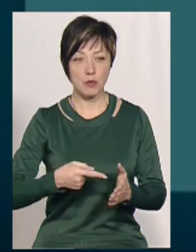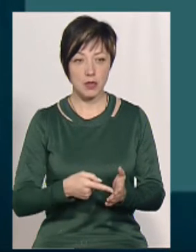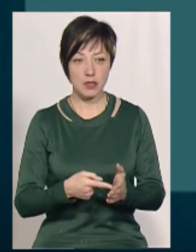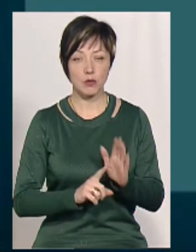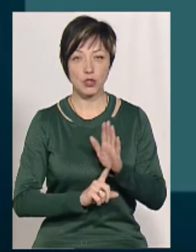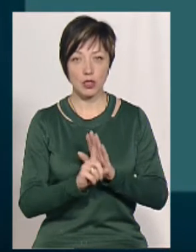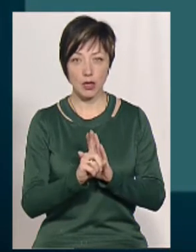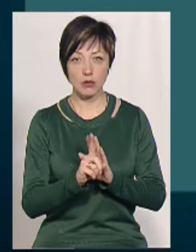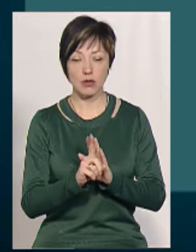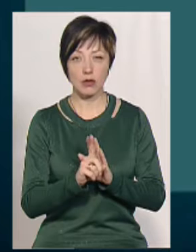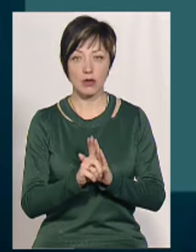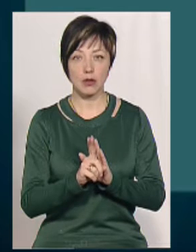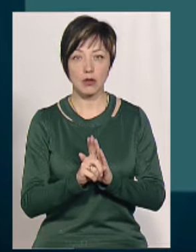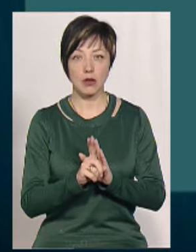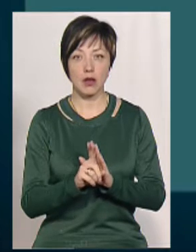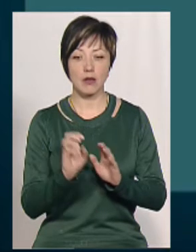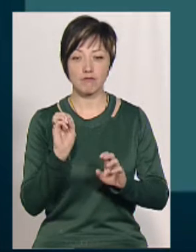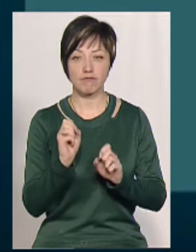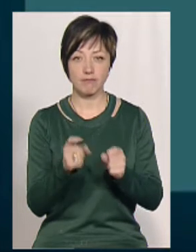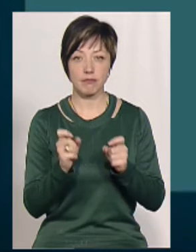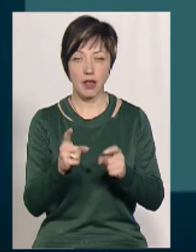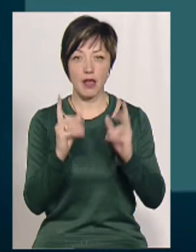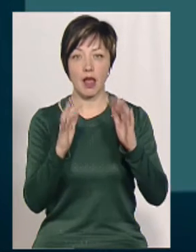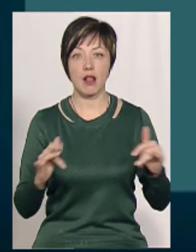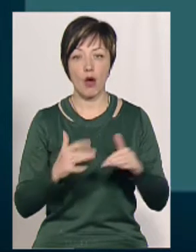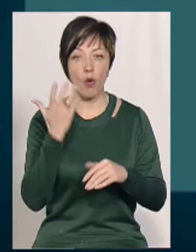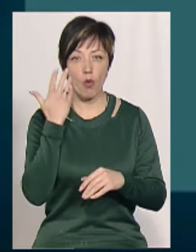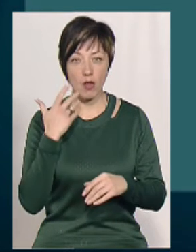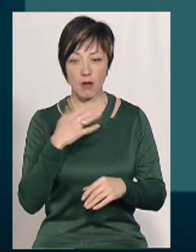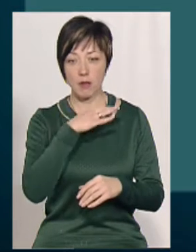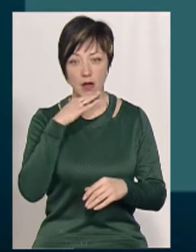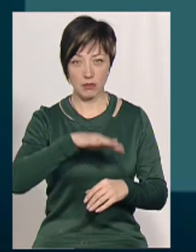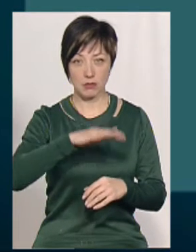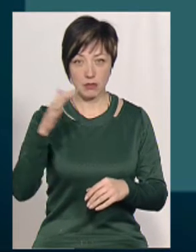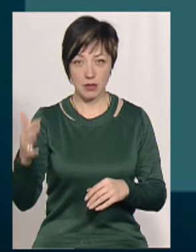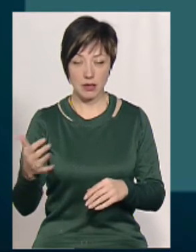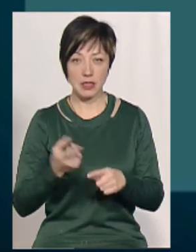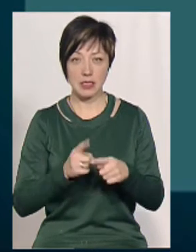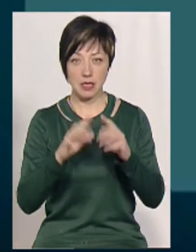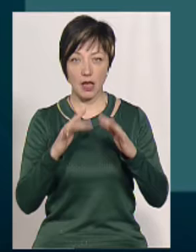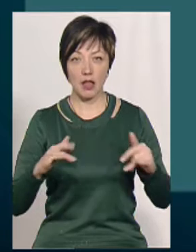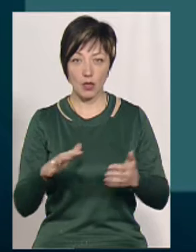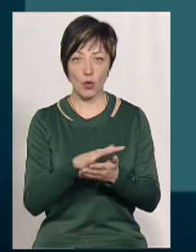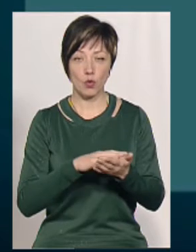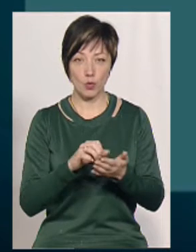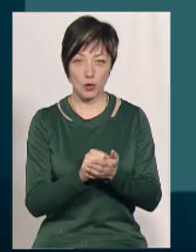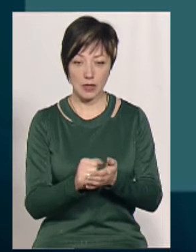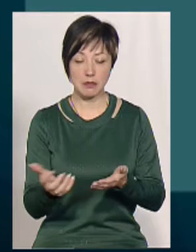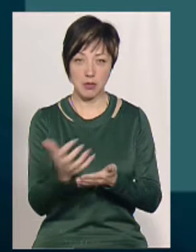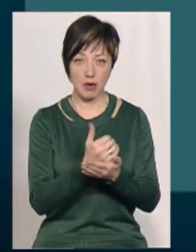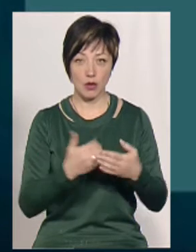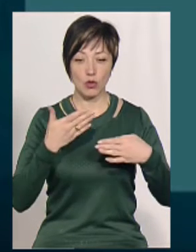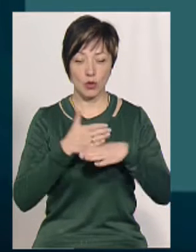починають поповнюватись ялинками. Коли їх там достатня кількість складається, ми їх утилізуємо. У нас є